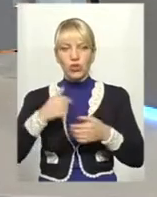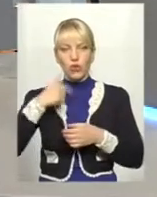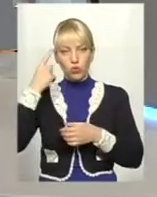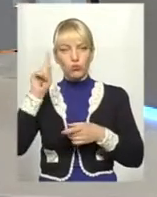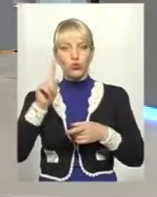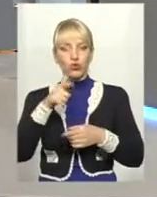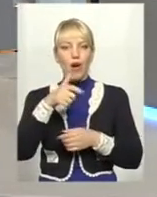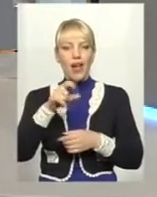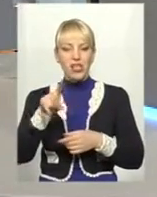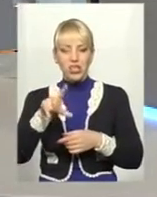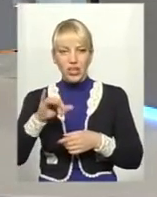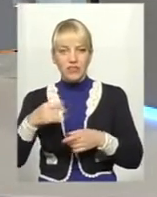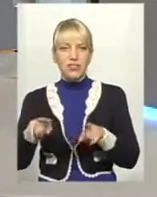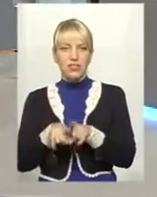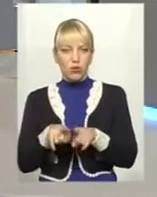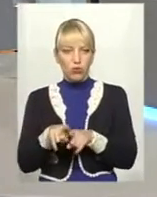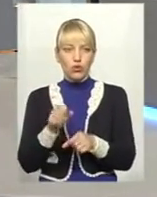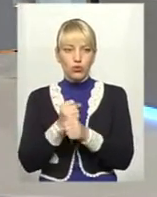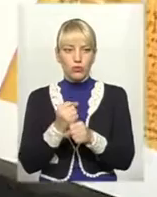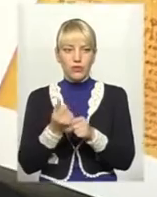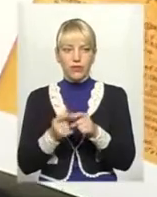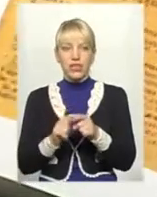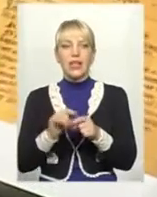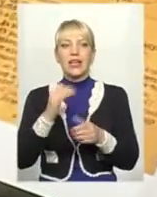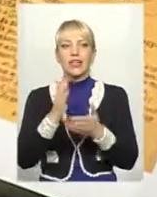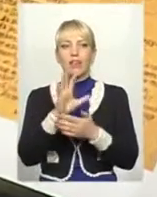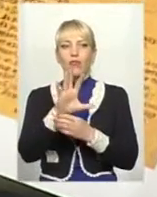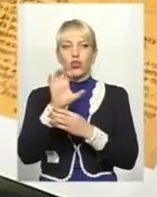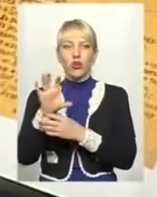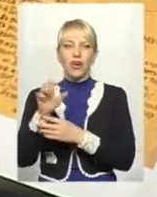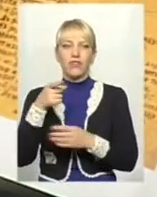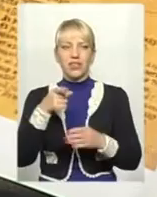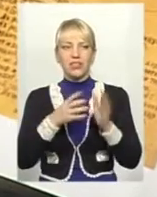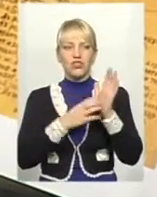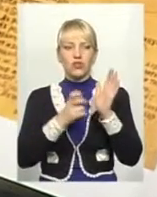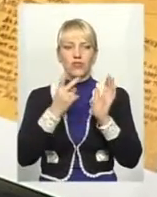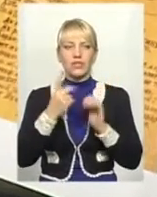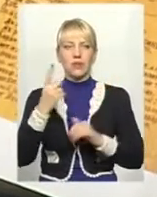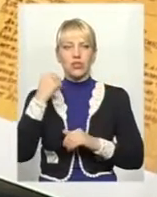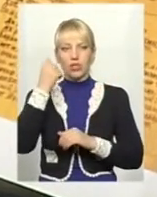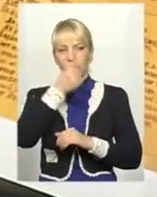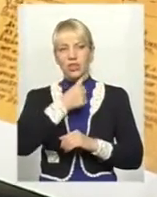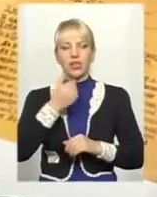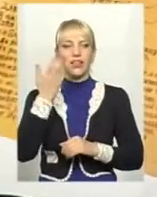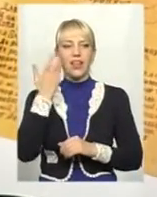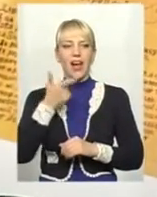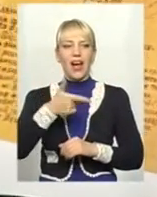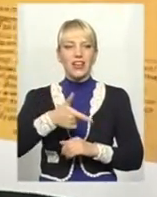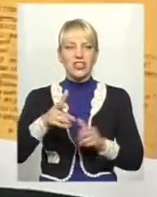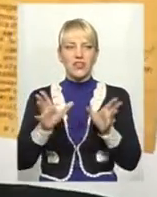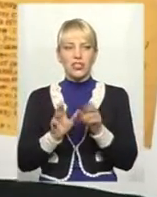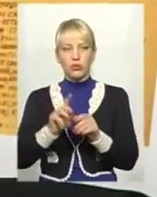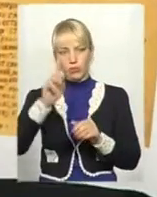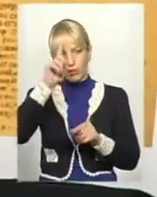Гальчевський. Також є маловідома фотографія. 1921 рік, де Гальчевський з побратимами. Бачите, на той час він